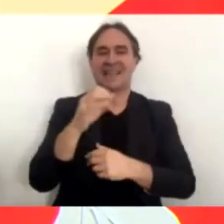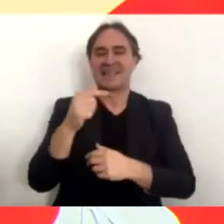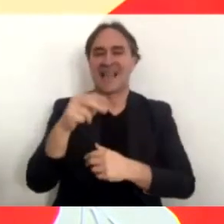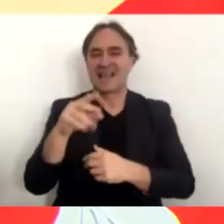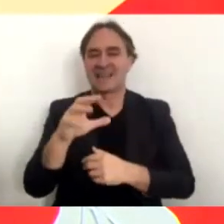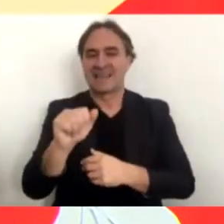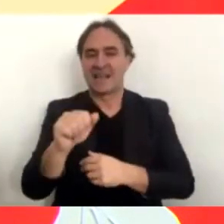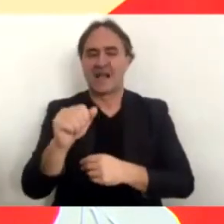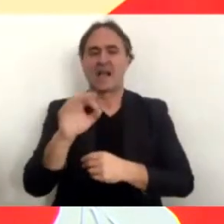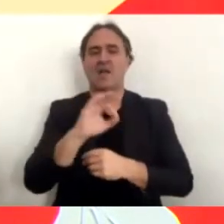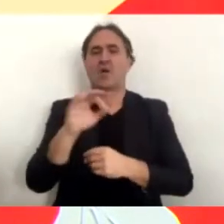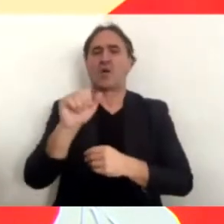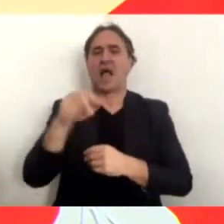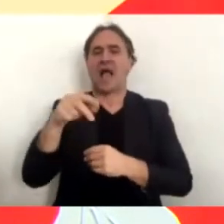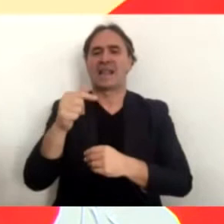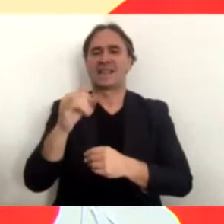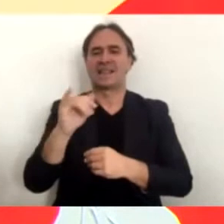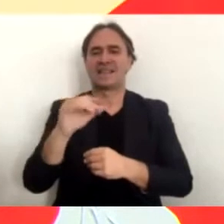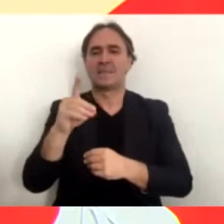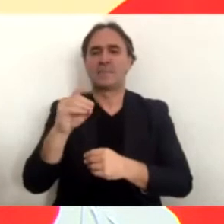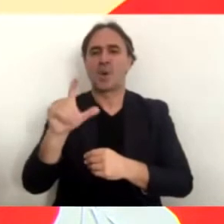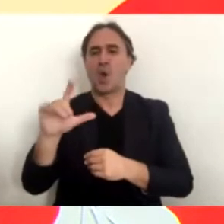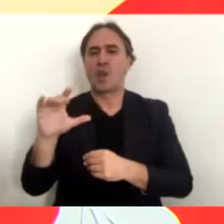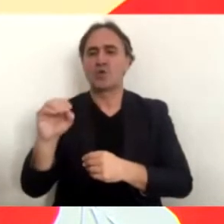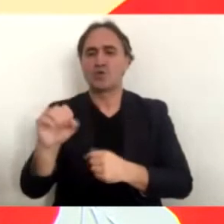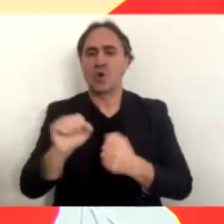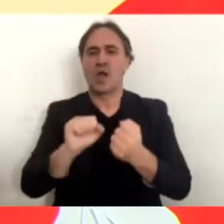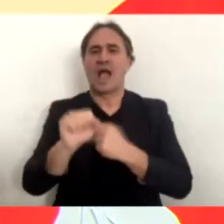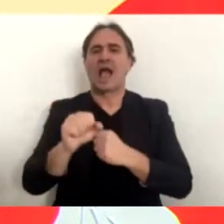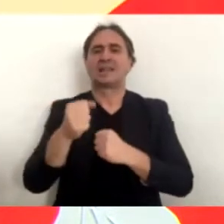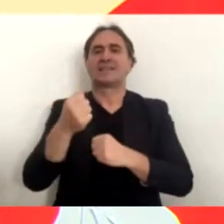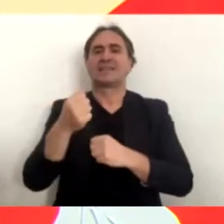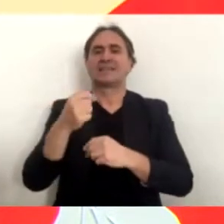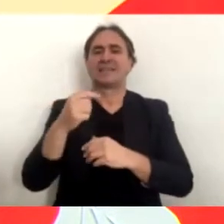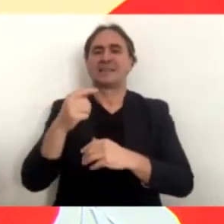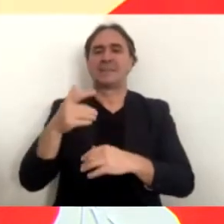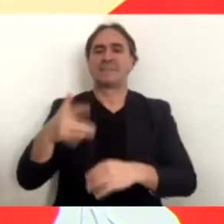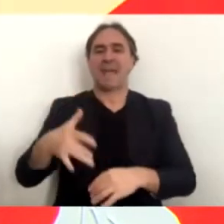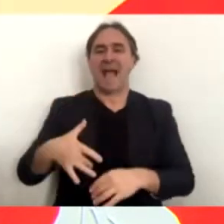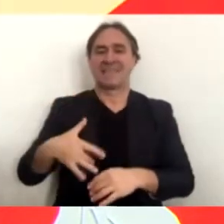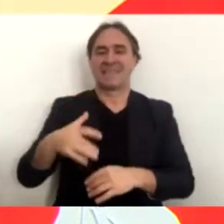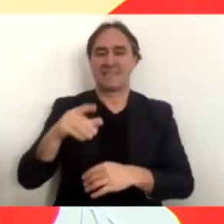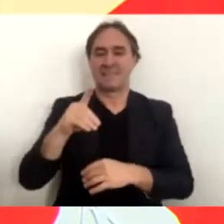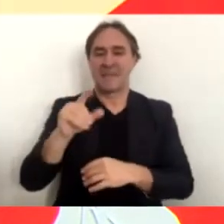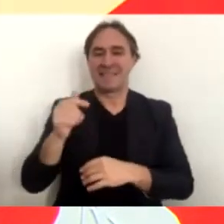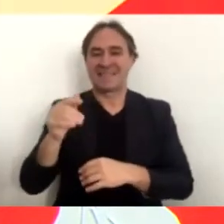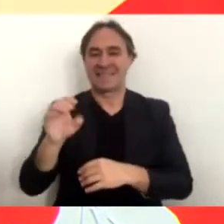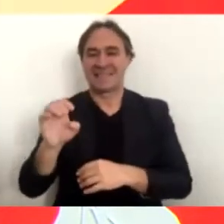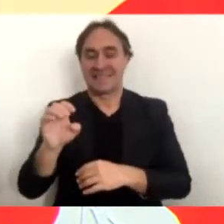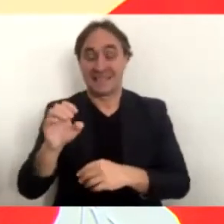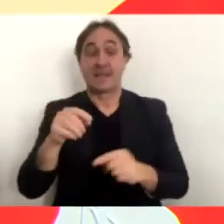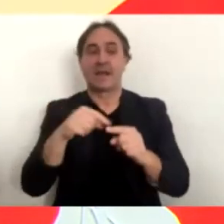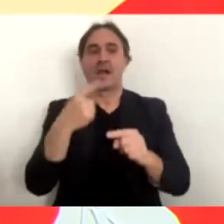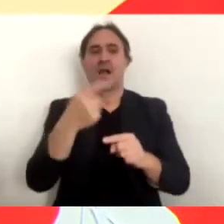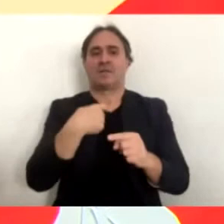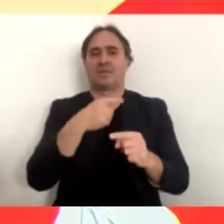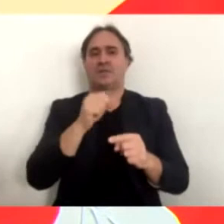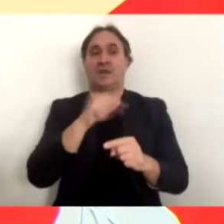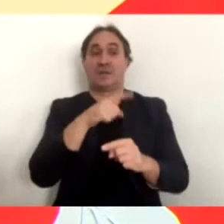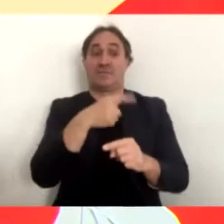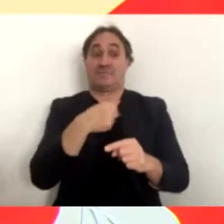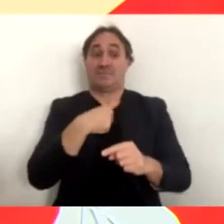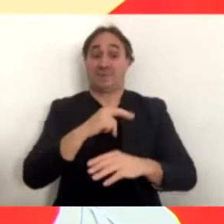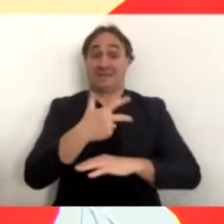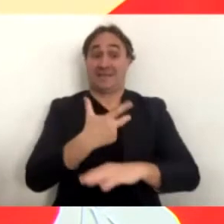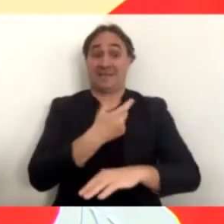'antipolio o all'antiepatite tanto per fare qualche esempio. E